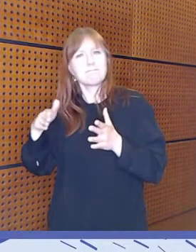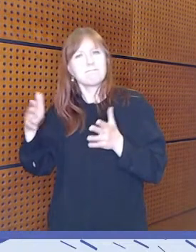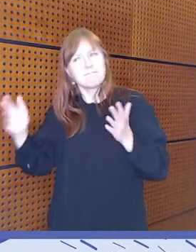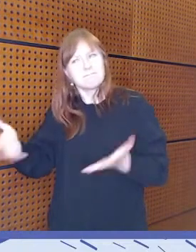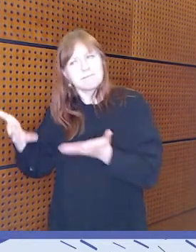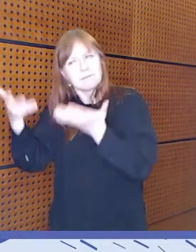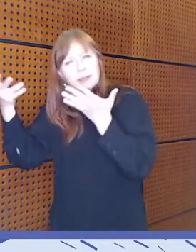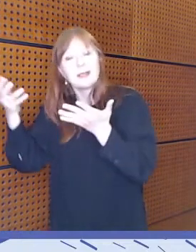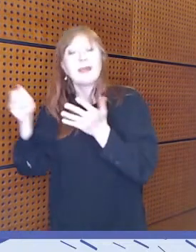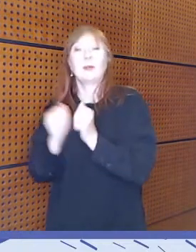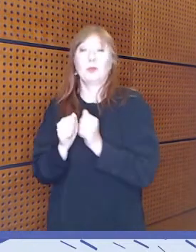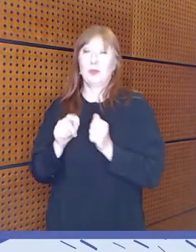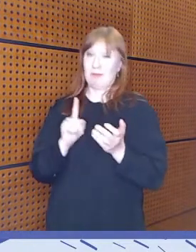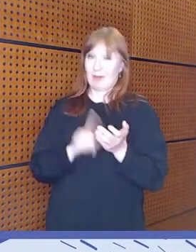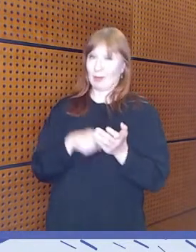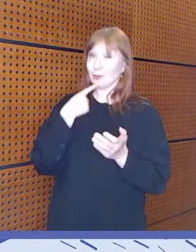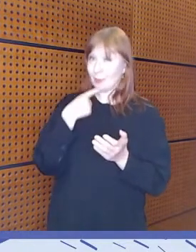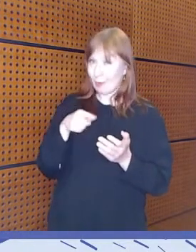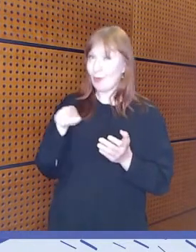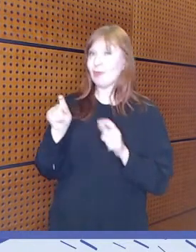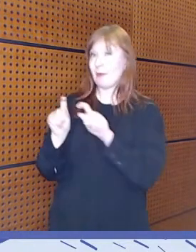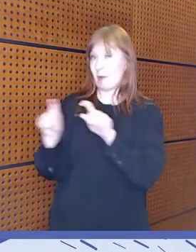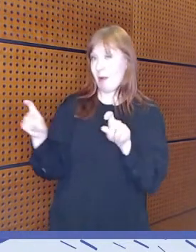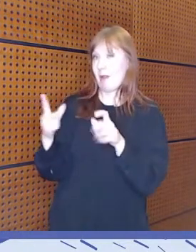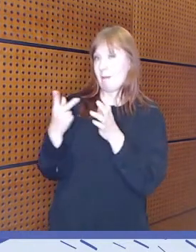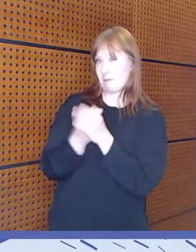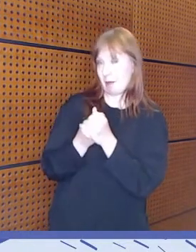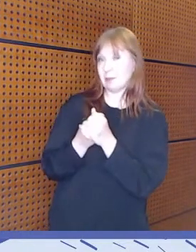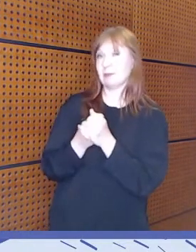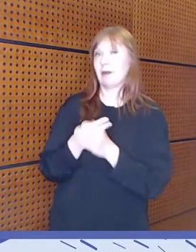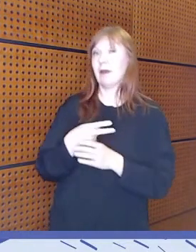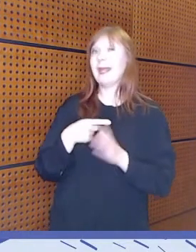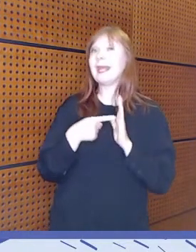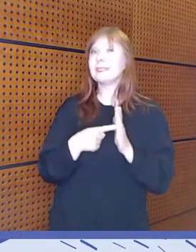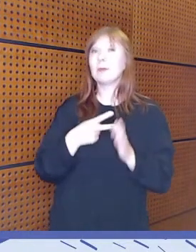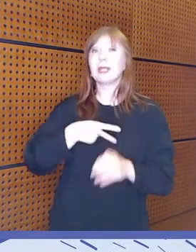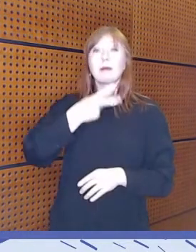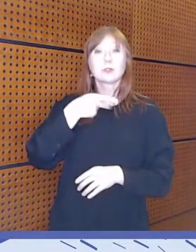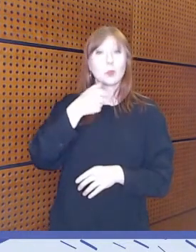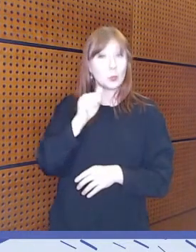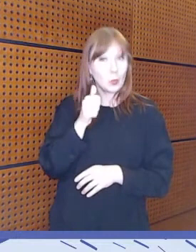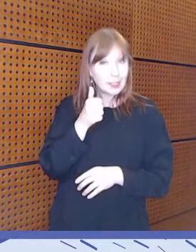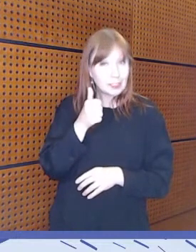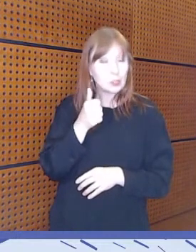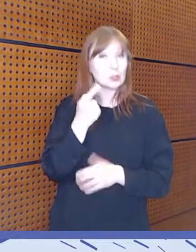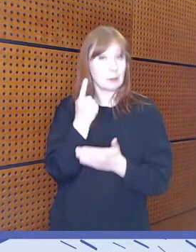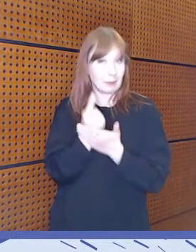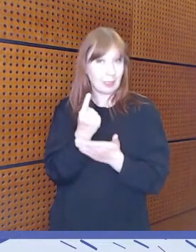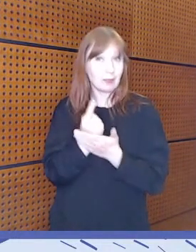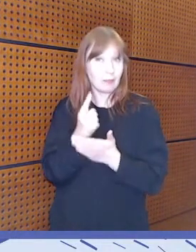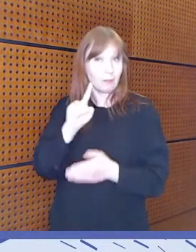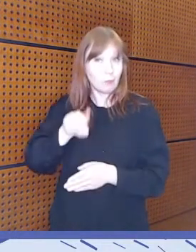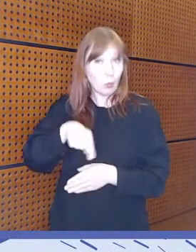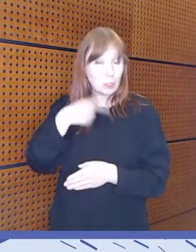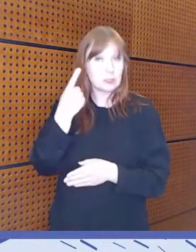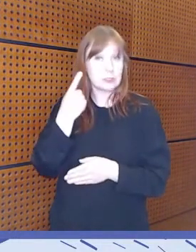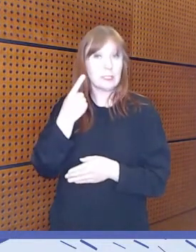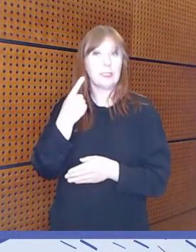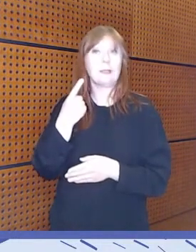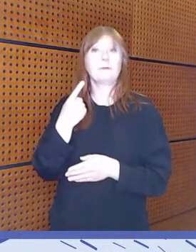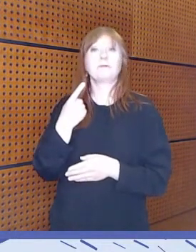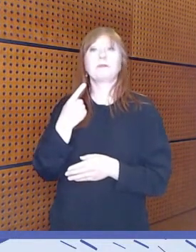kyllähän tämän aiheen parissa on jo tehty paljon työtä, vaikka se 2019 vuosi oli sillä lailla merkittävä paalu, että